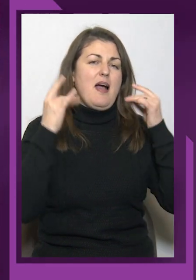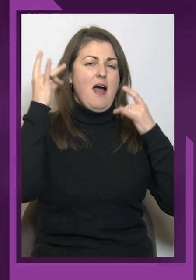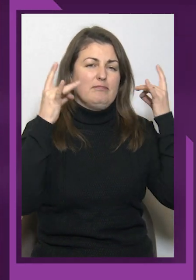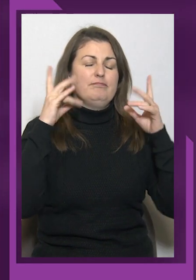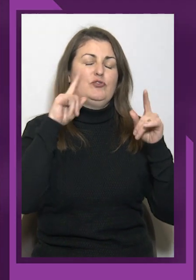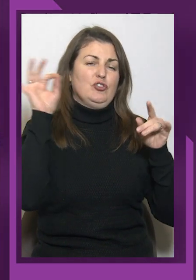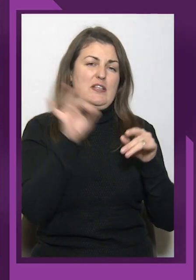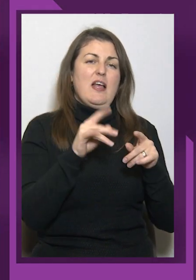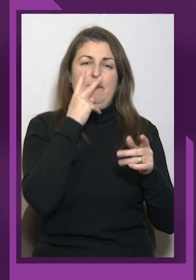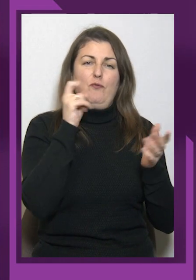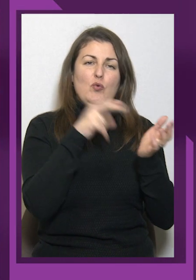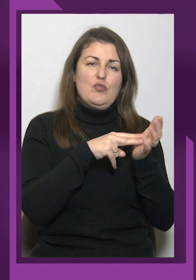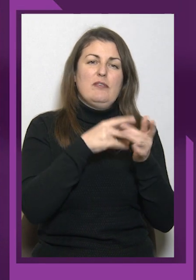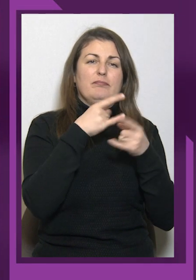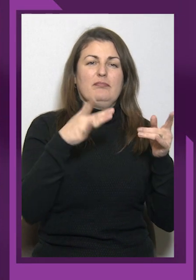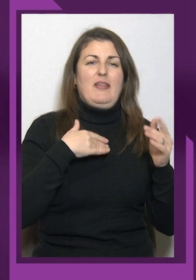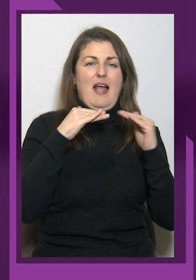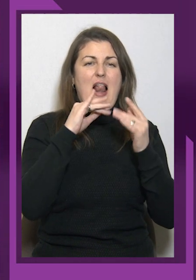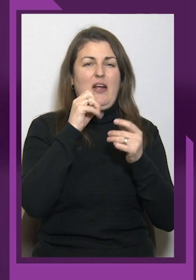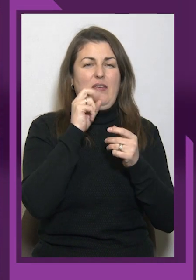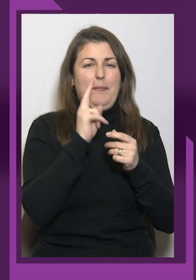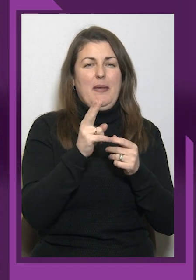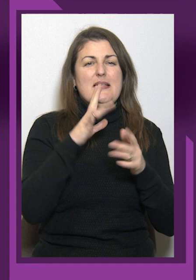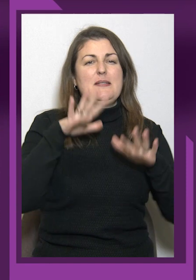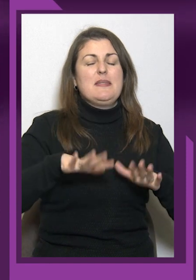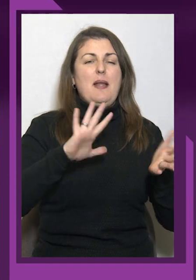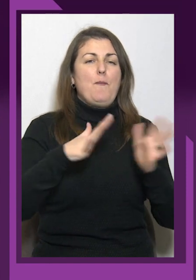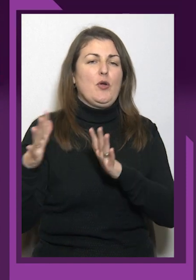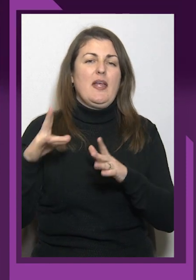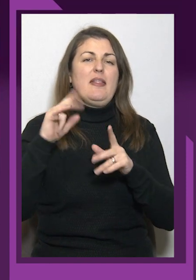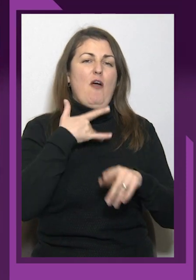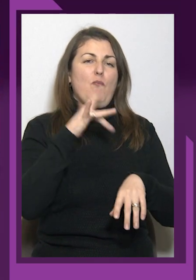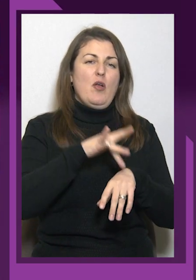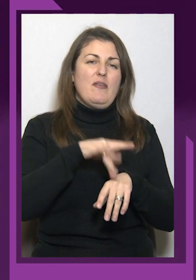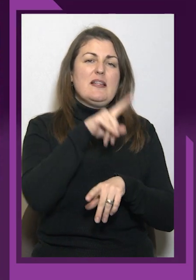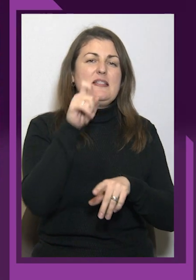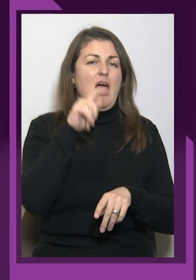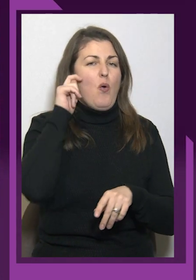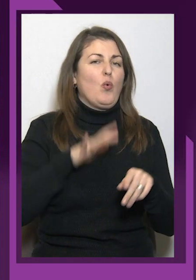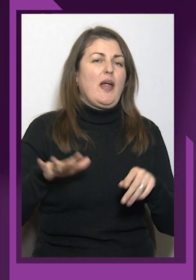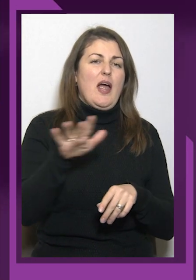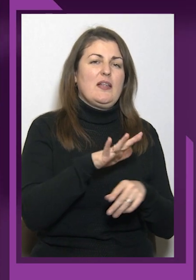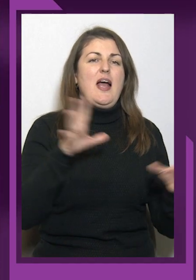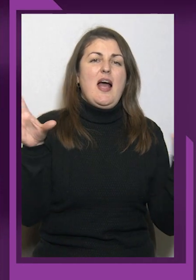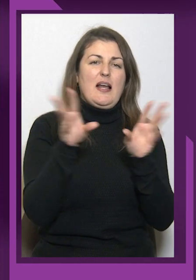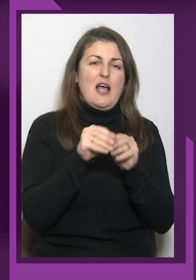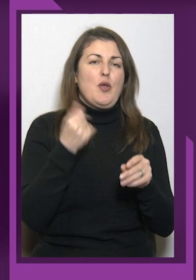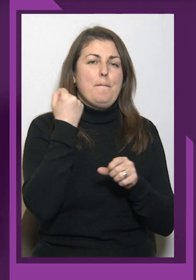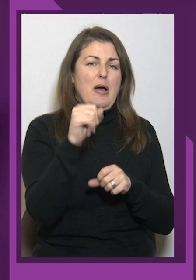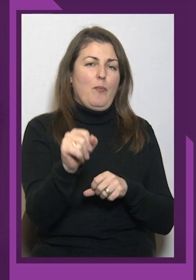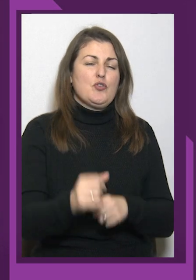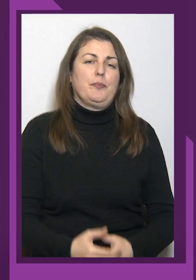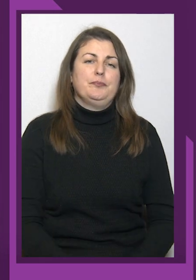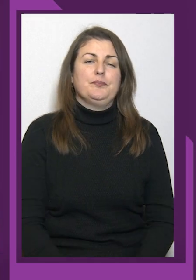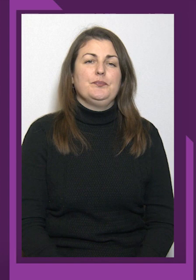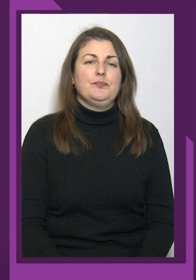включення та сюжети телеканалу «Еквалімпік» з місця подій. Та вболівайте за Україну. Разом переможемо!